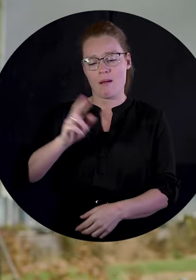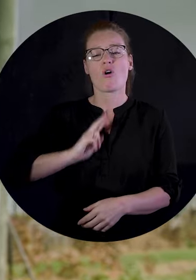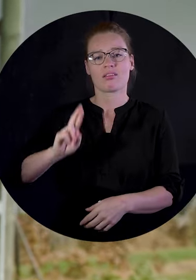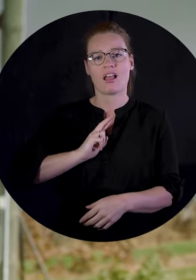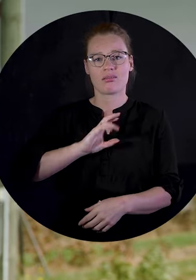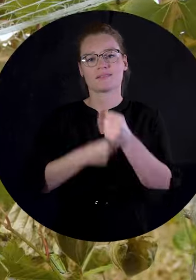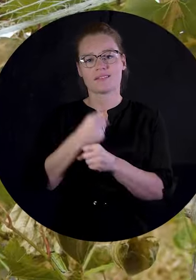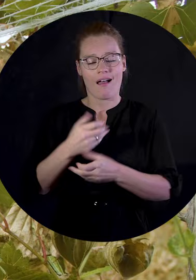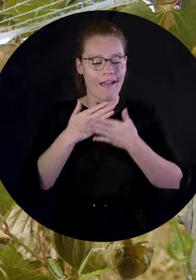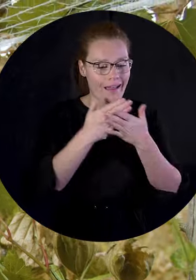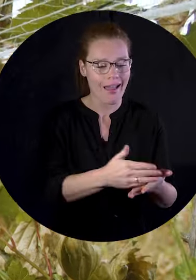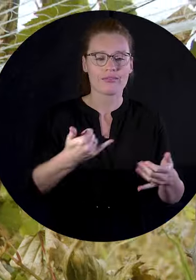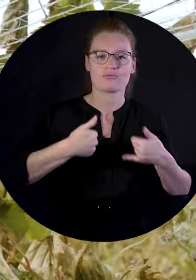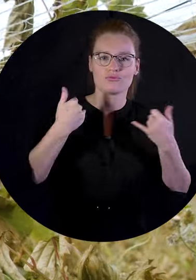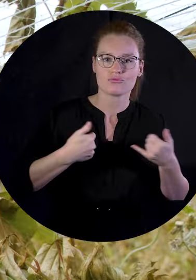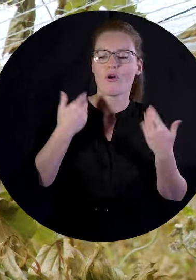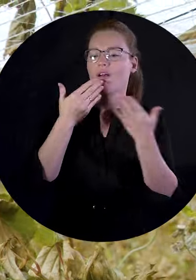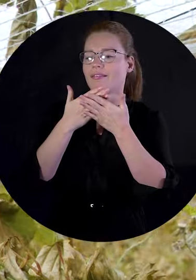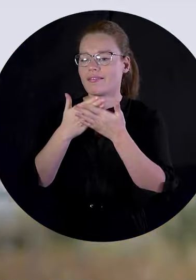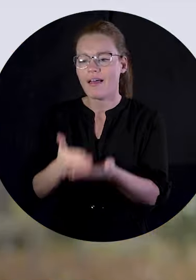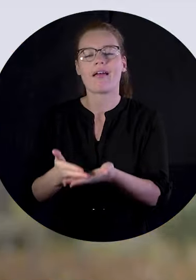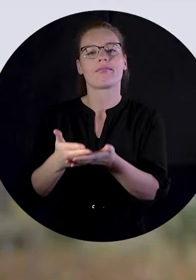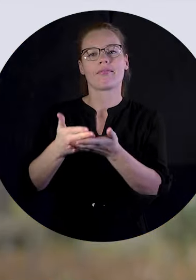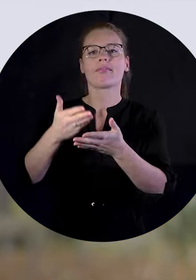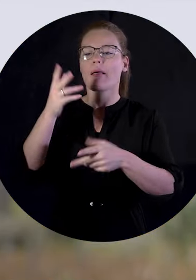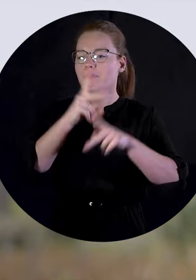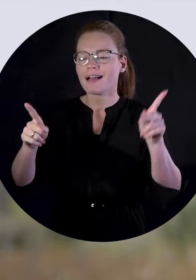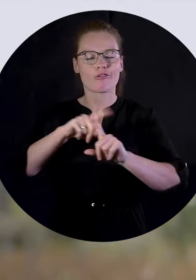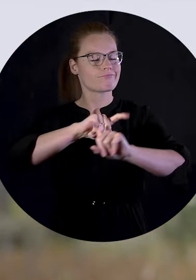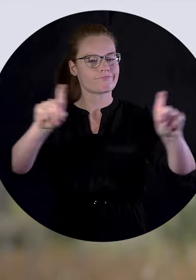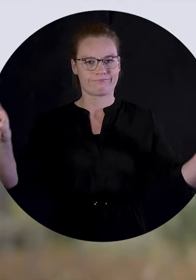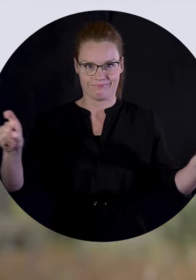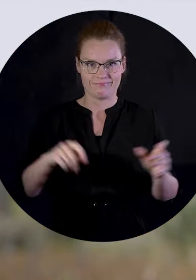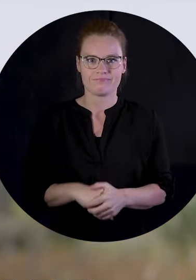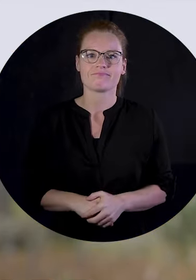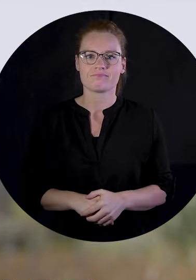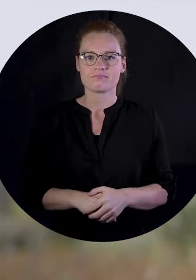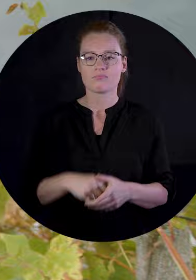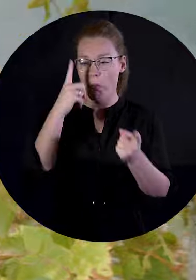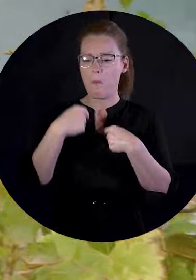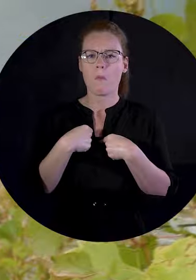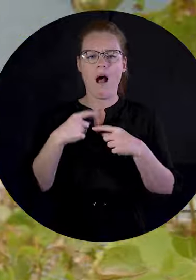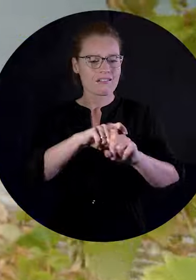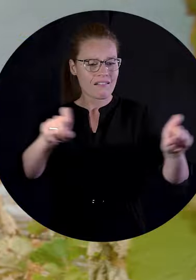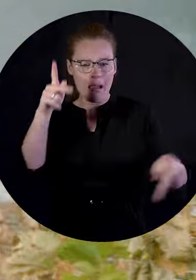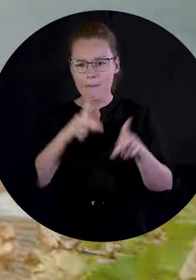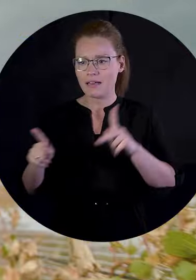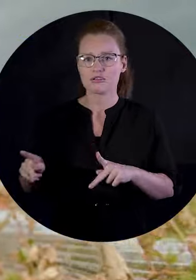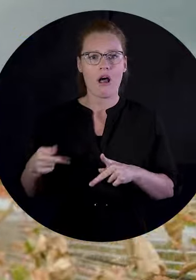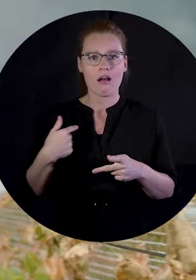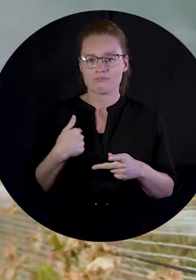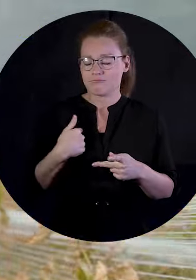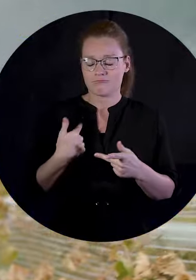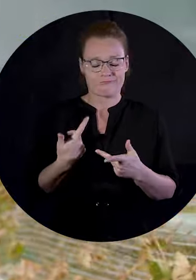Je suis retraité. J'ai été policier communautaire pour l'intervention auprès des jeunes, l'intervention auprès des personnes qui ont des différences aussi. Pour moi, être entouré de